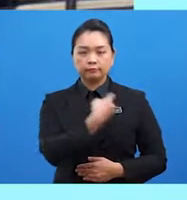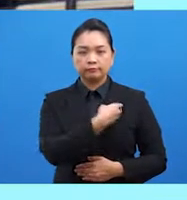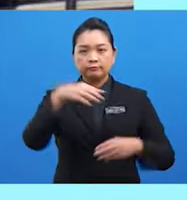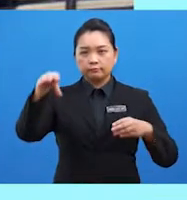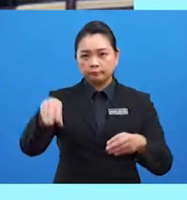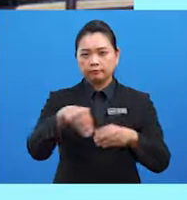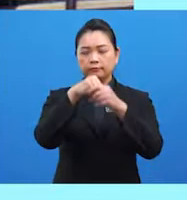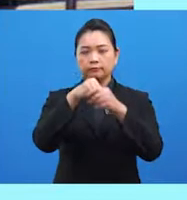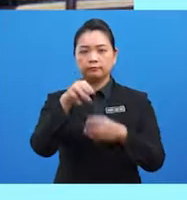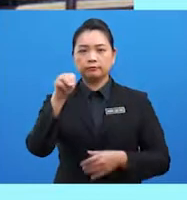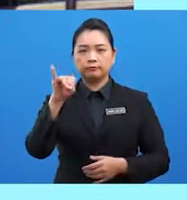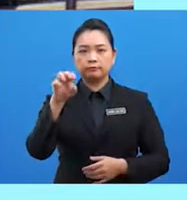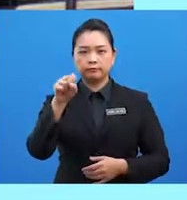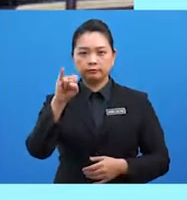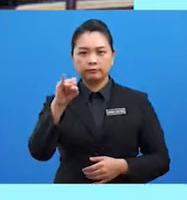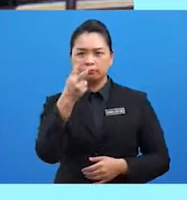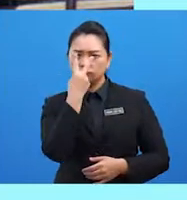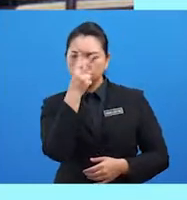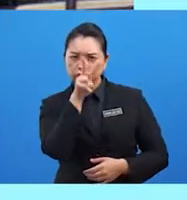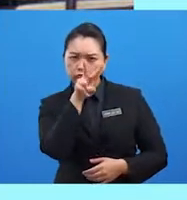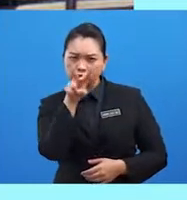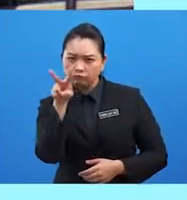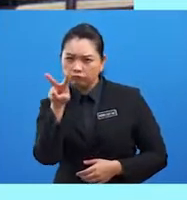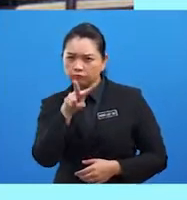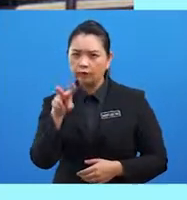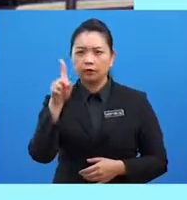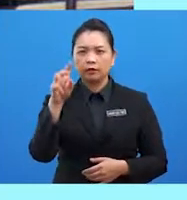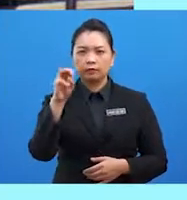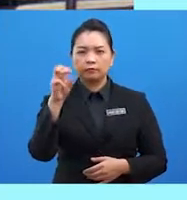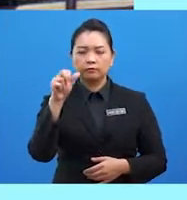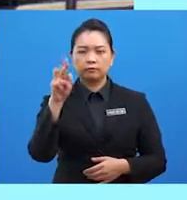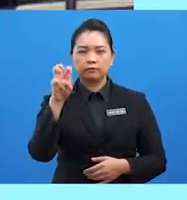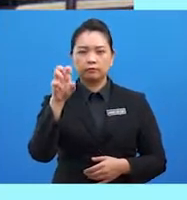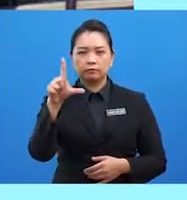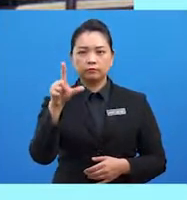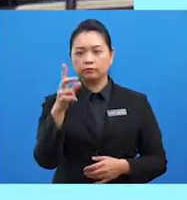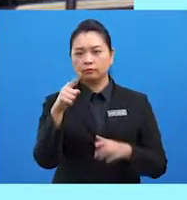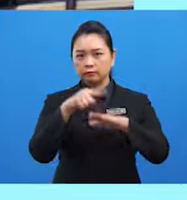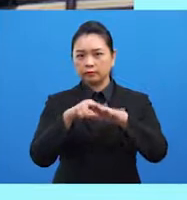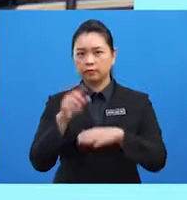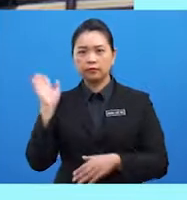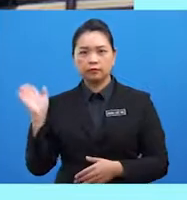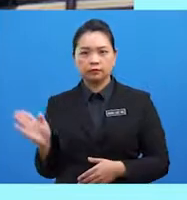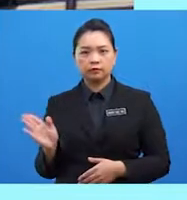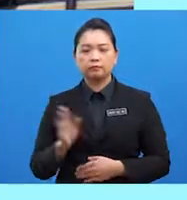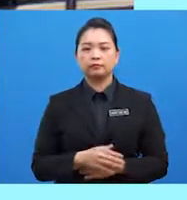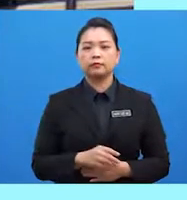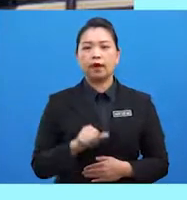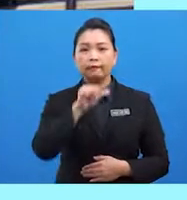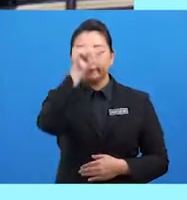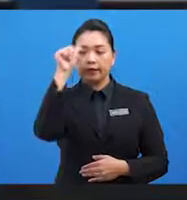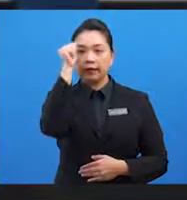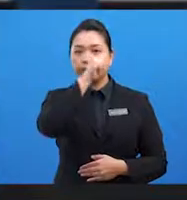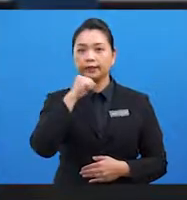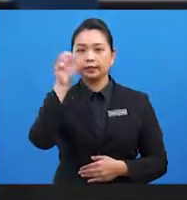menyertai misi pemahati Commonwealth dalam pilihan raya di Fiji, Nigeria, Afrika Selatan dan Zimbabwe.